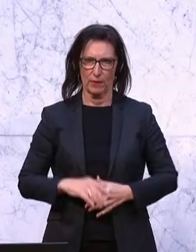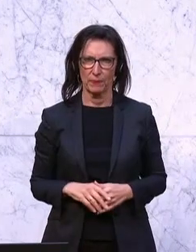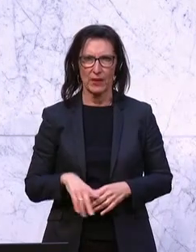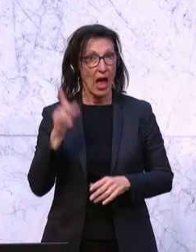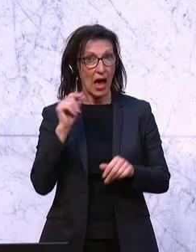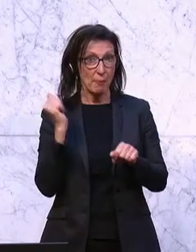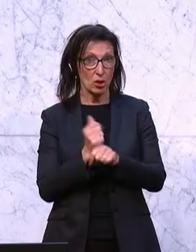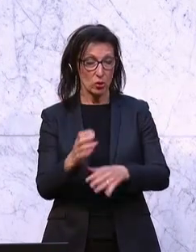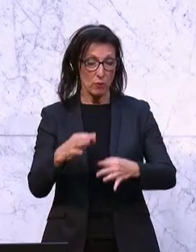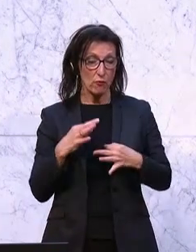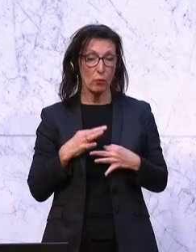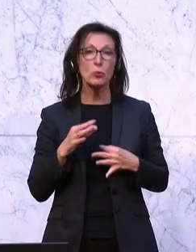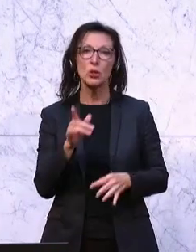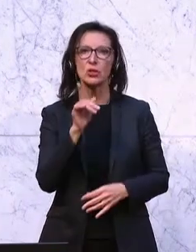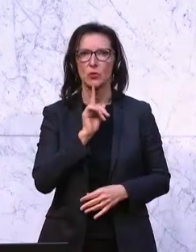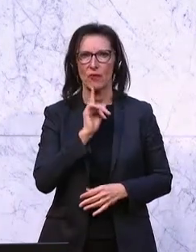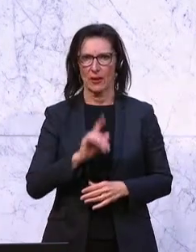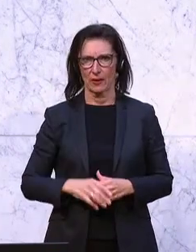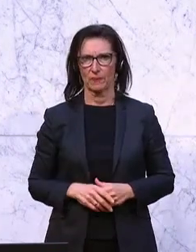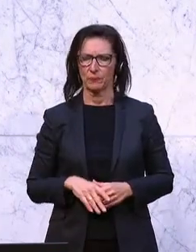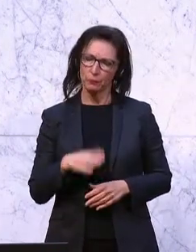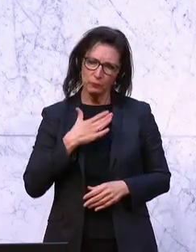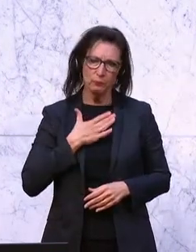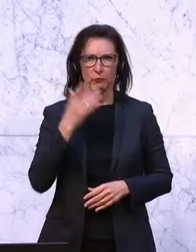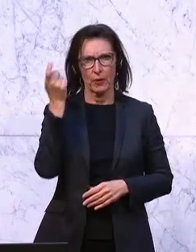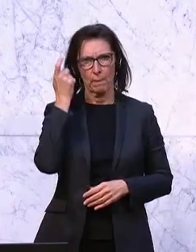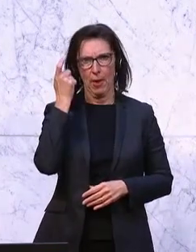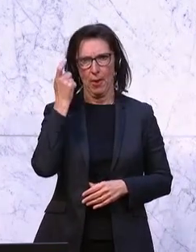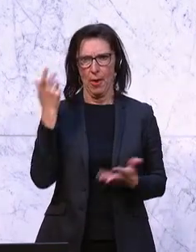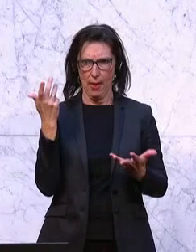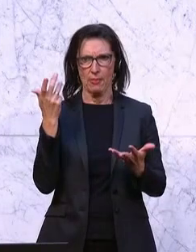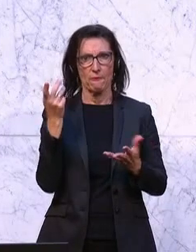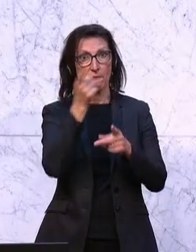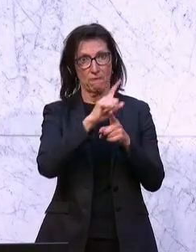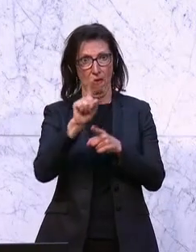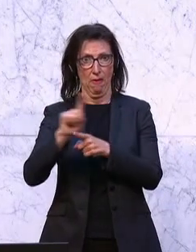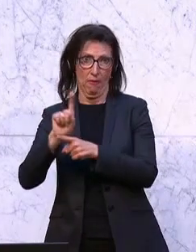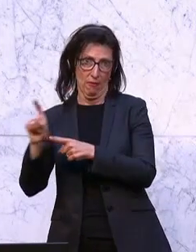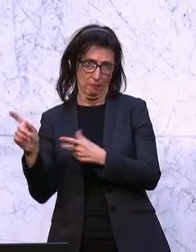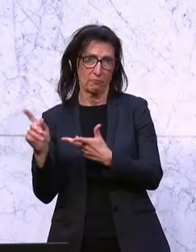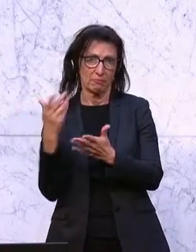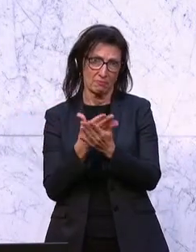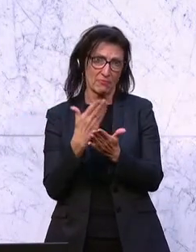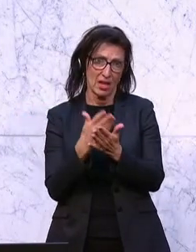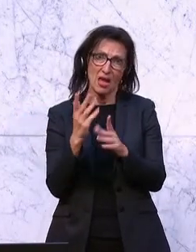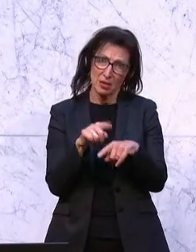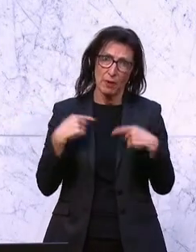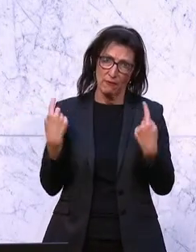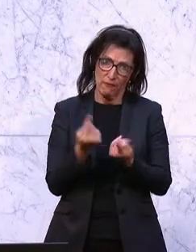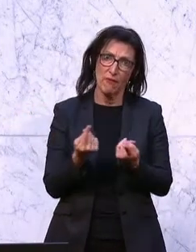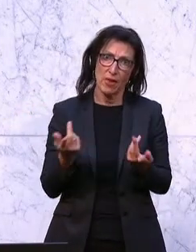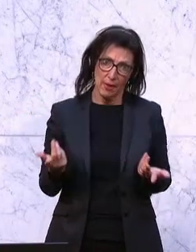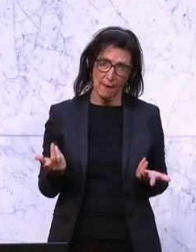eindeutig nicht weit genug und wir sind der Meinung, dass hier etliches noch fehlt. Und wir haben daher einen